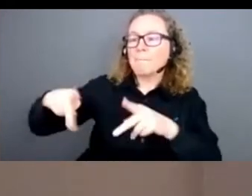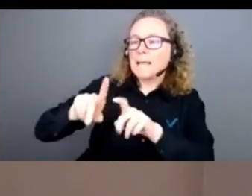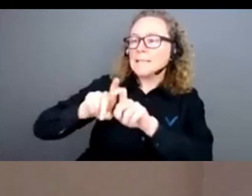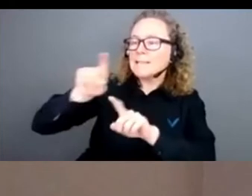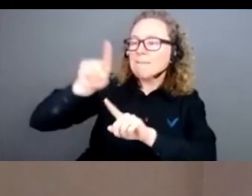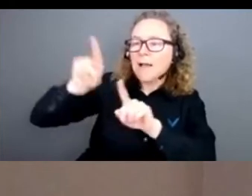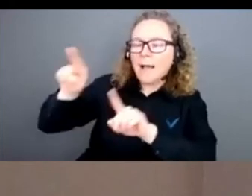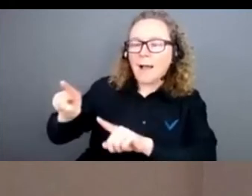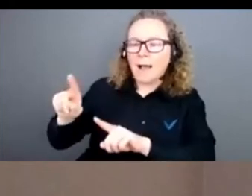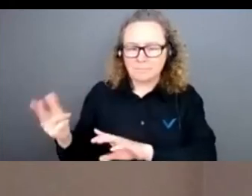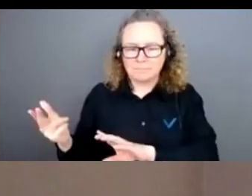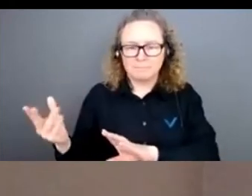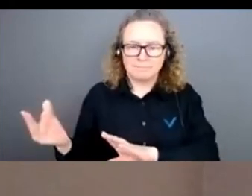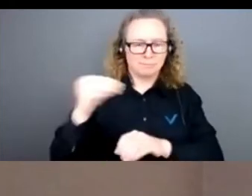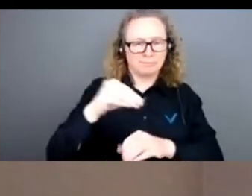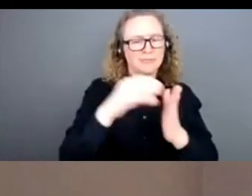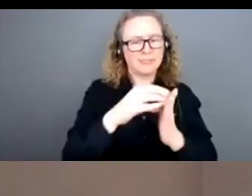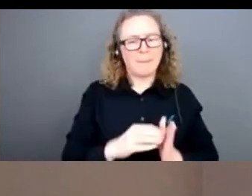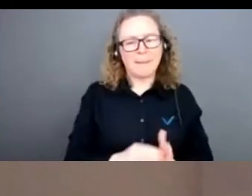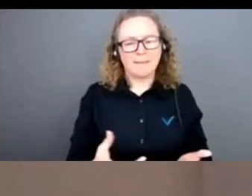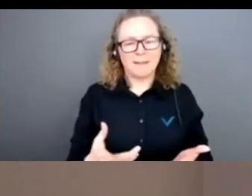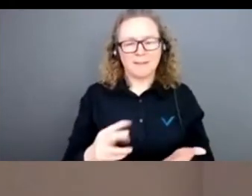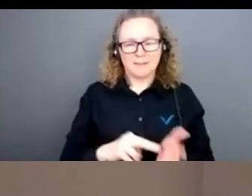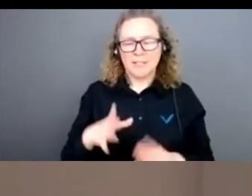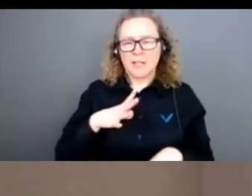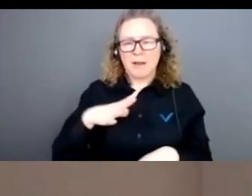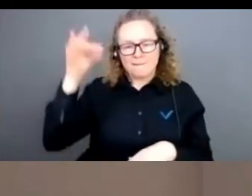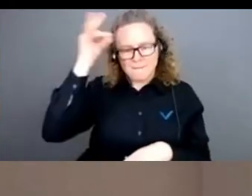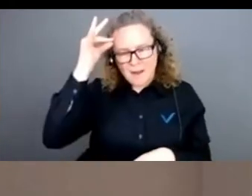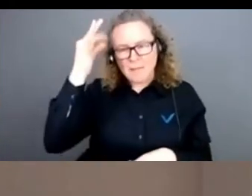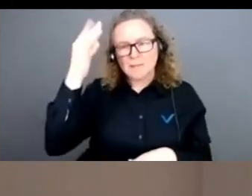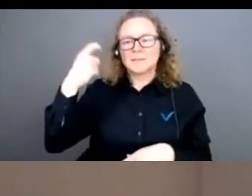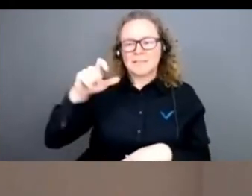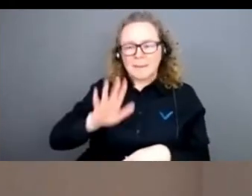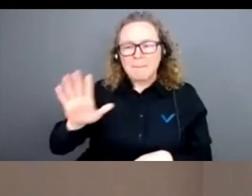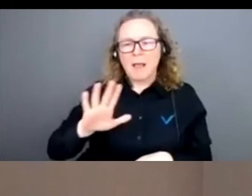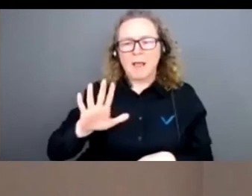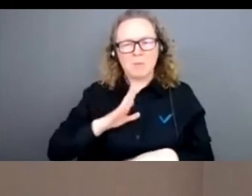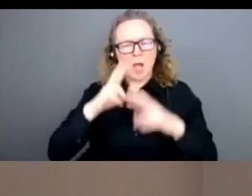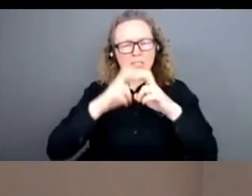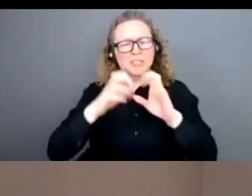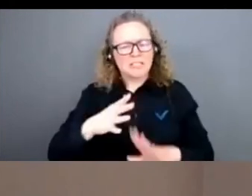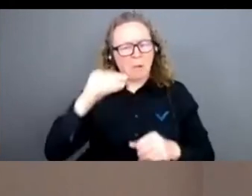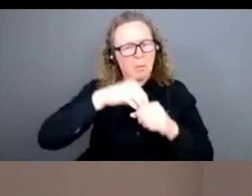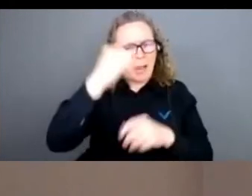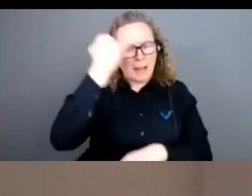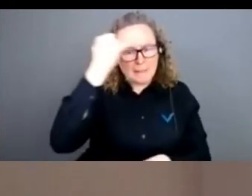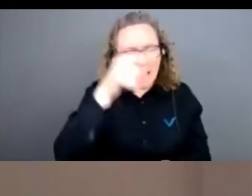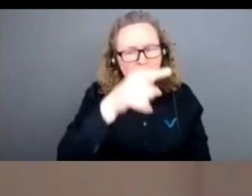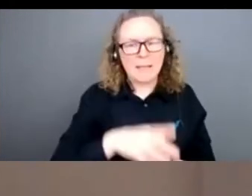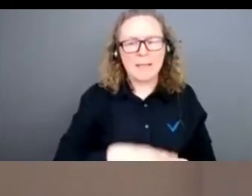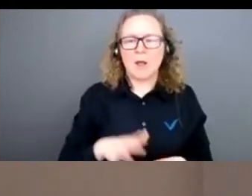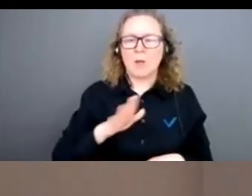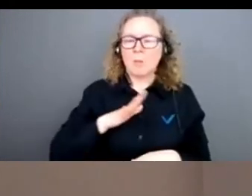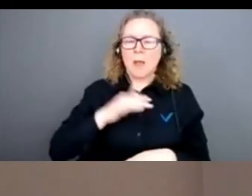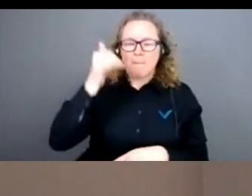Québec a une place importante, la France aussi. Là, on a aussi des chercheurs venant d'Italie, je vois Mauro. Il y a des auteurs belges,